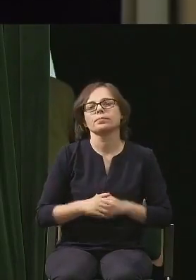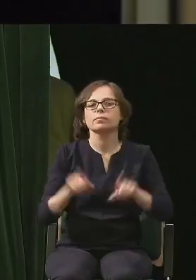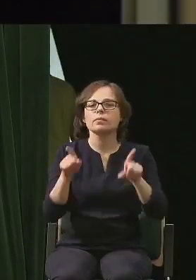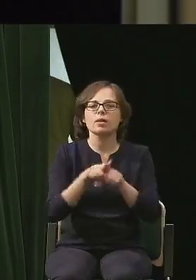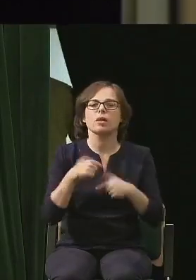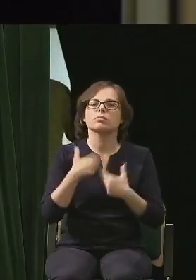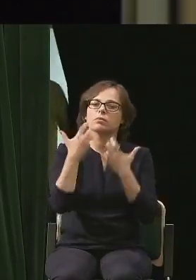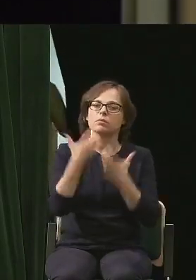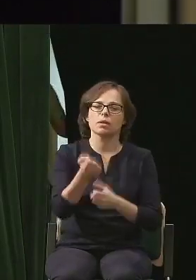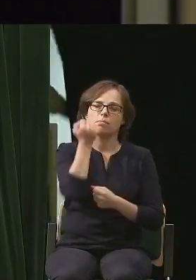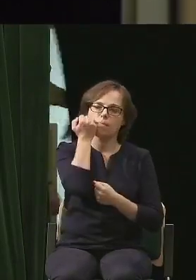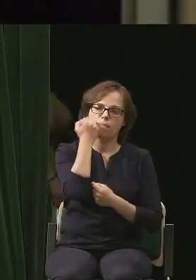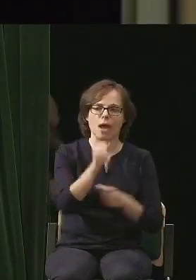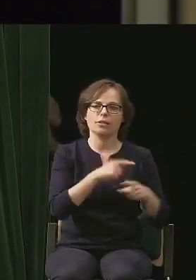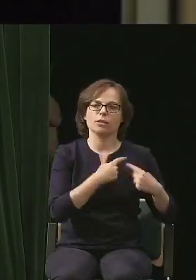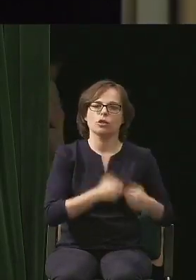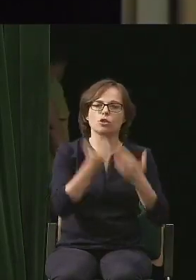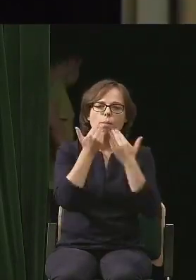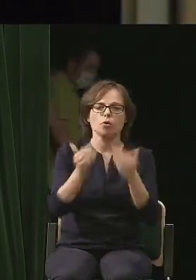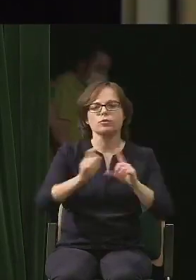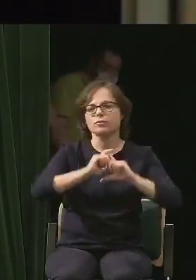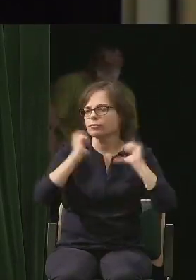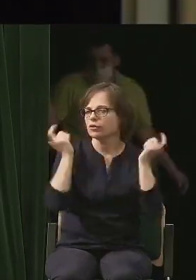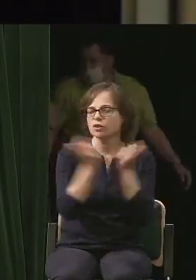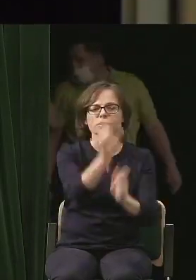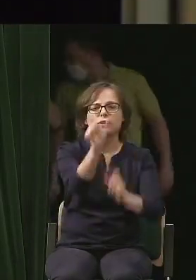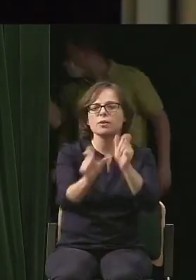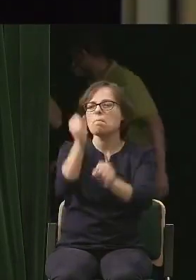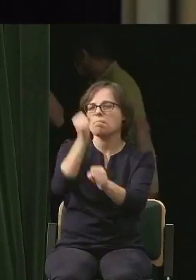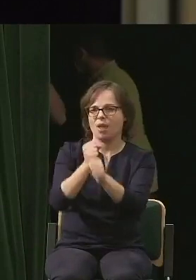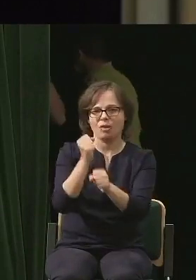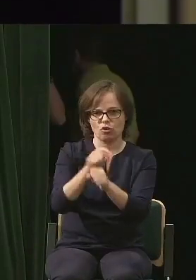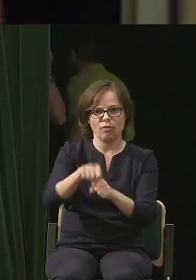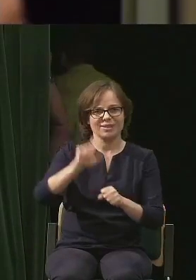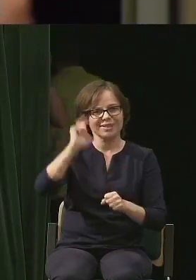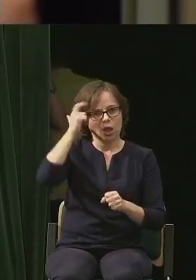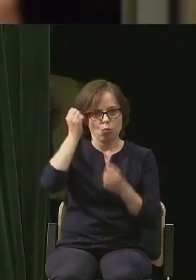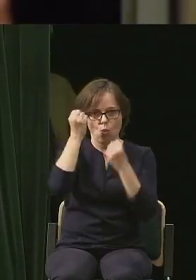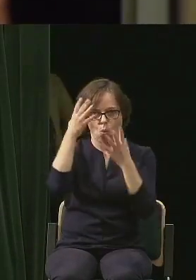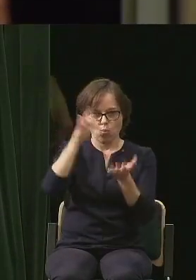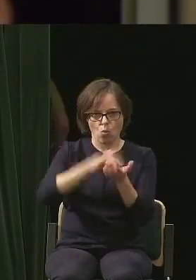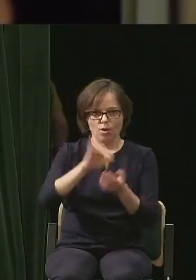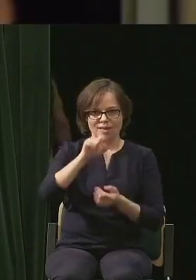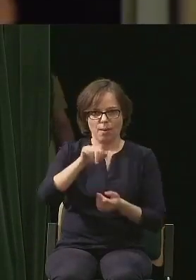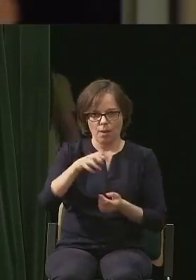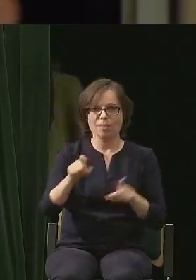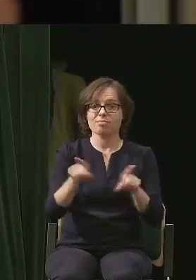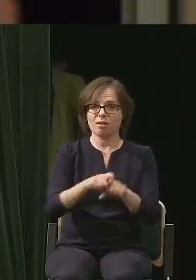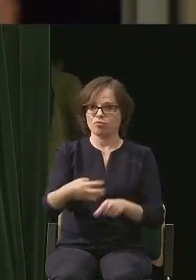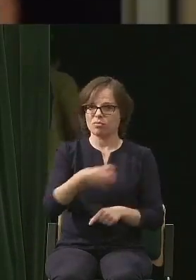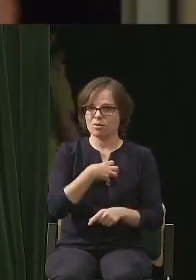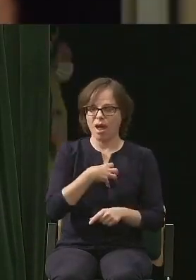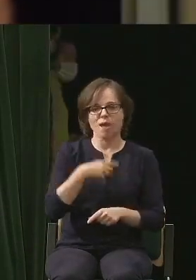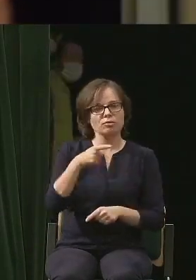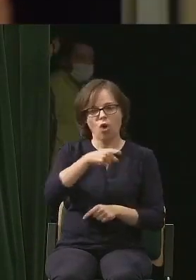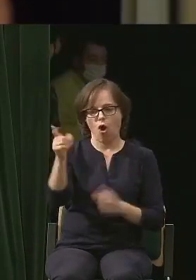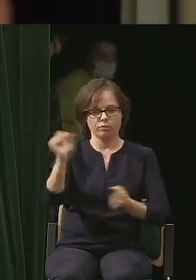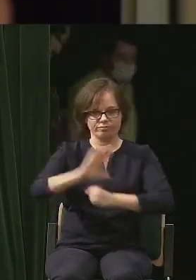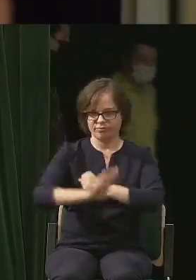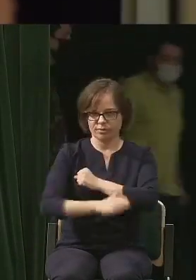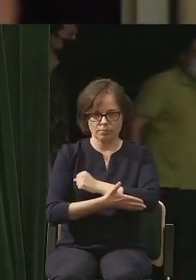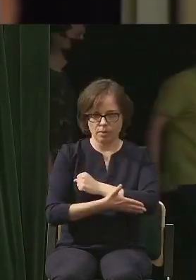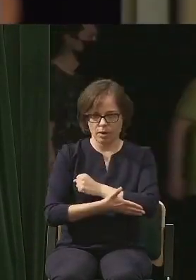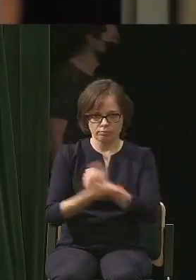bardzo serdecznie podziękować wszystkim pracownikom Centrum Kultury Izabelin i dyrekcji, którzy mnie bardzo wsparli.